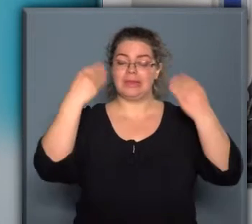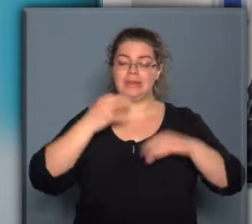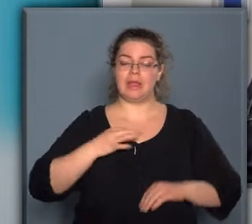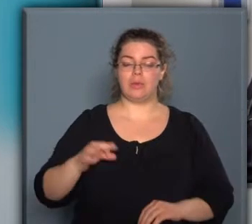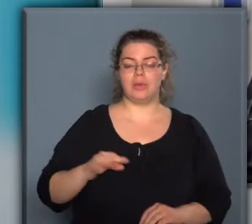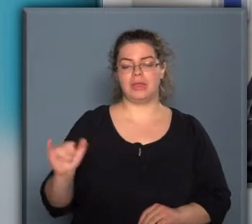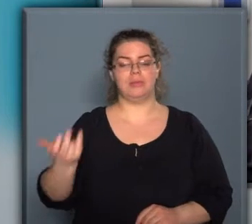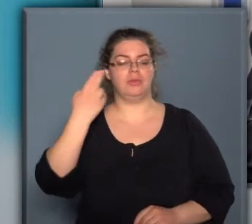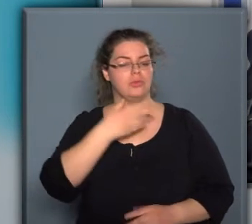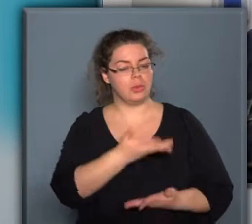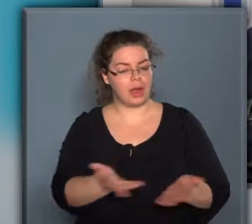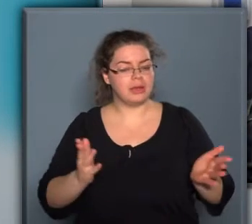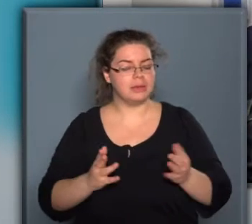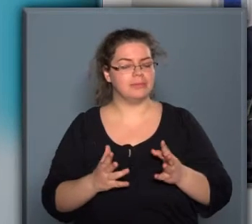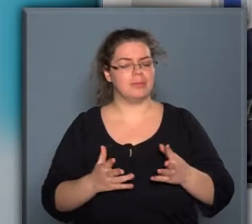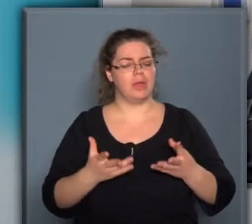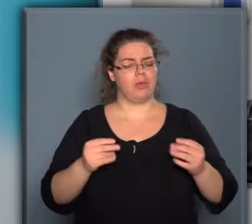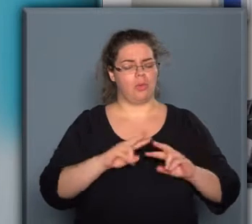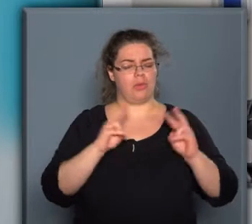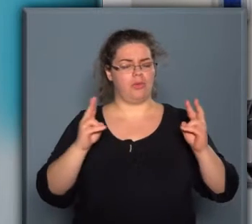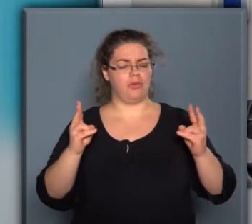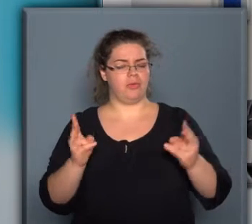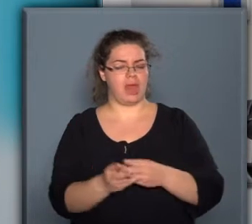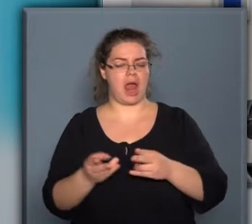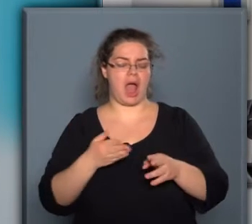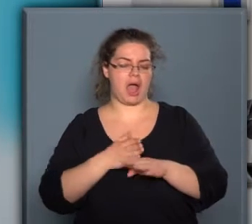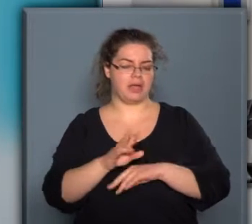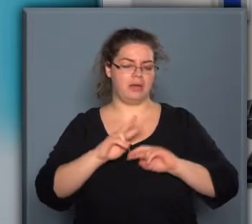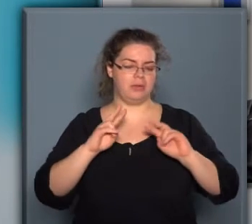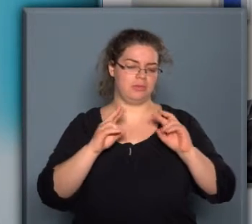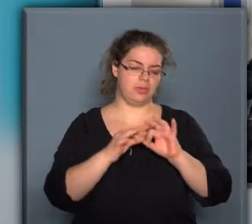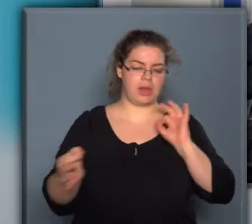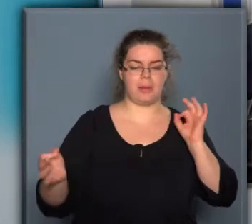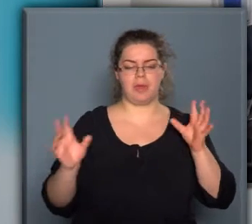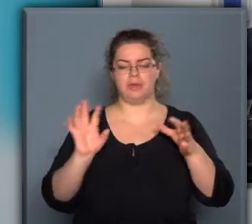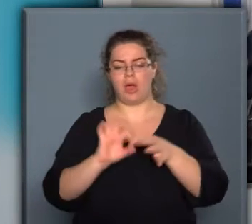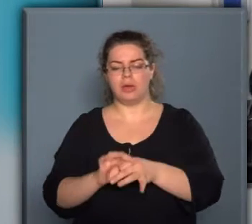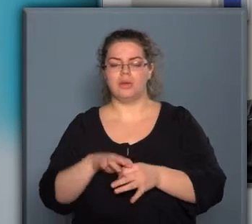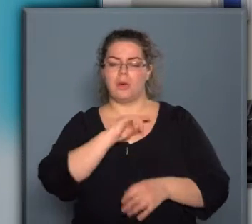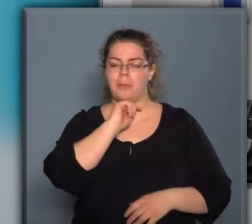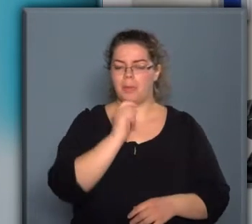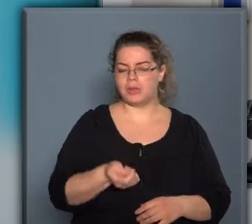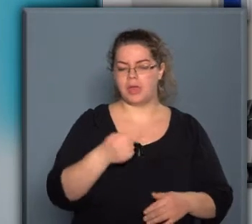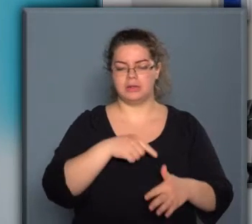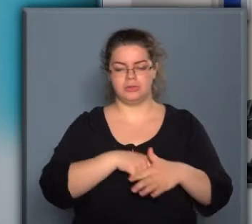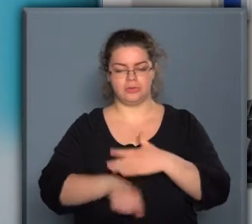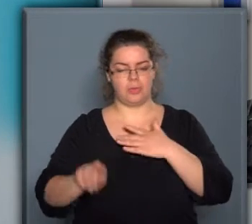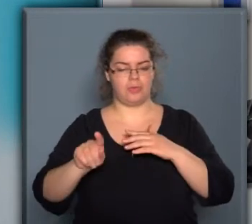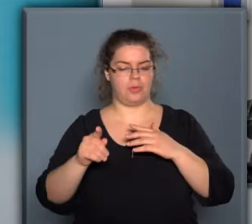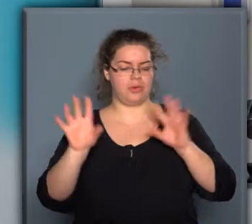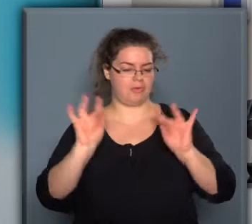Hölgyeim és Uraim! Számos a világ élvonalába tartozó magyar és külföldi vállalat működik Magyarországon,